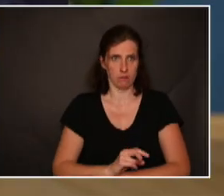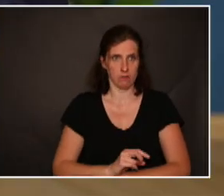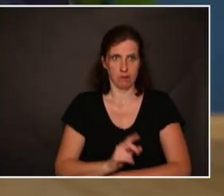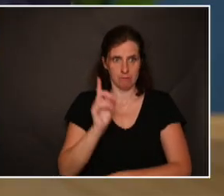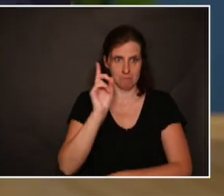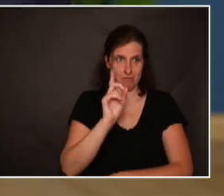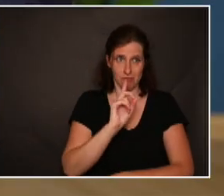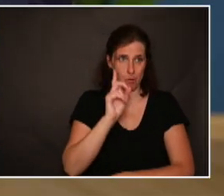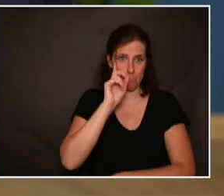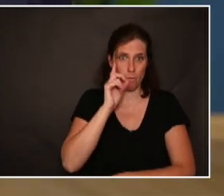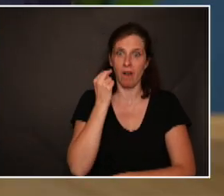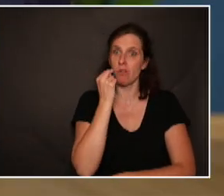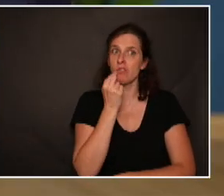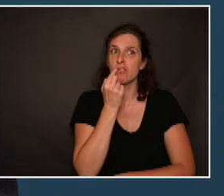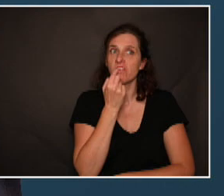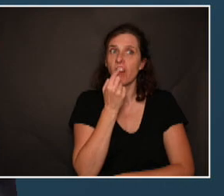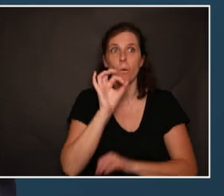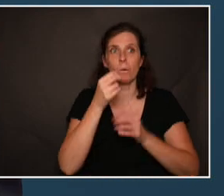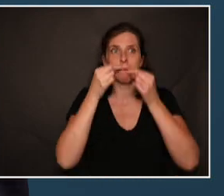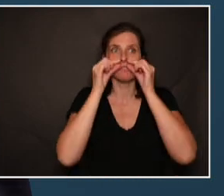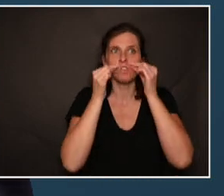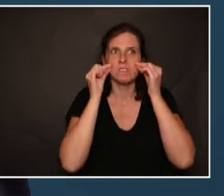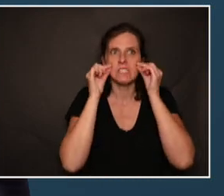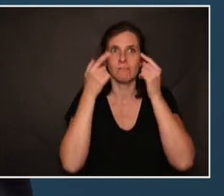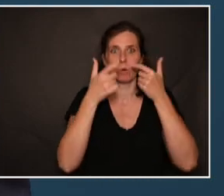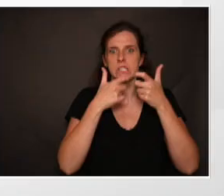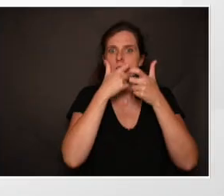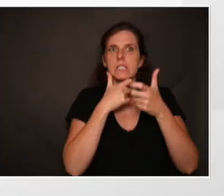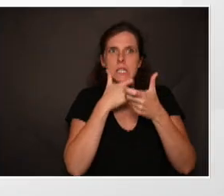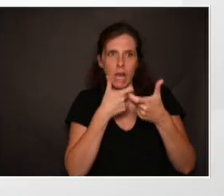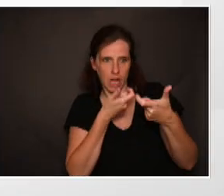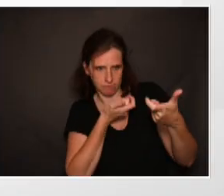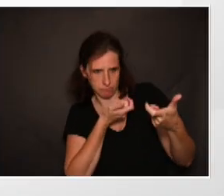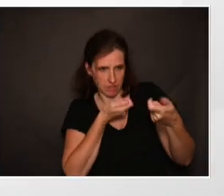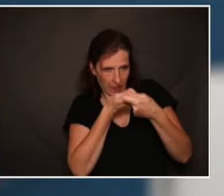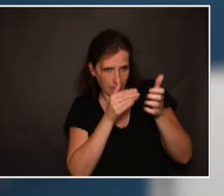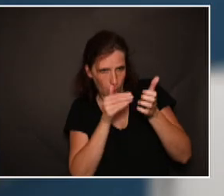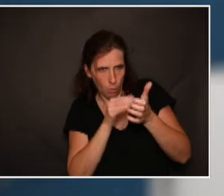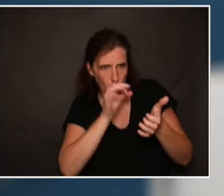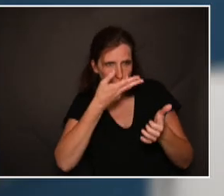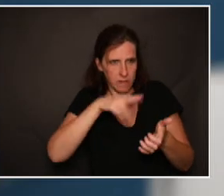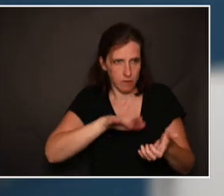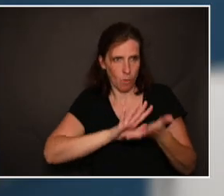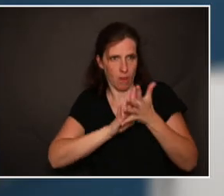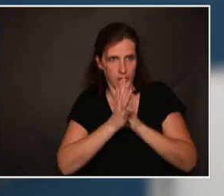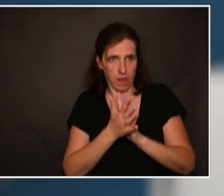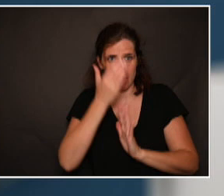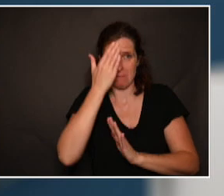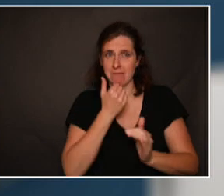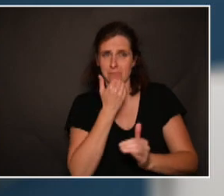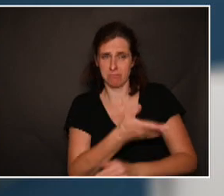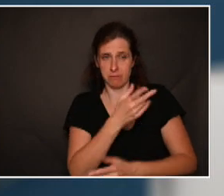pas que les dents, il a les gencives, l'état de la prothèse dentaire, son adaptation, etc. Et on l'a vu, il y a vraiment un retentissement sur l